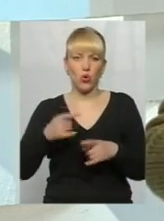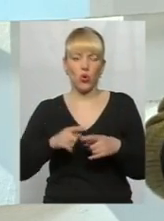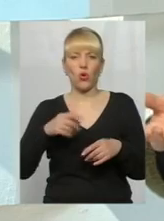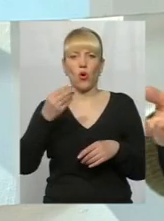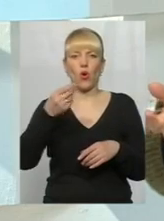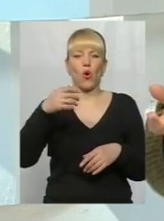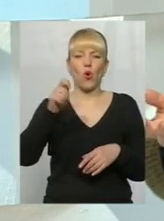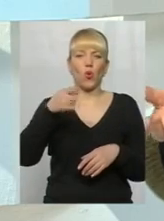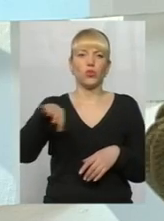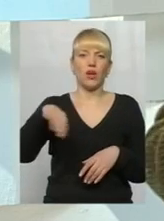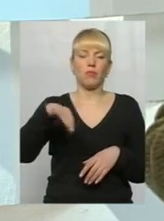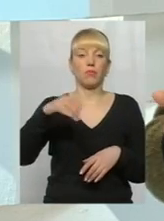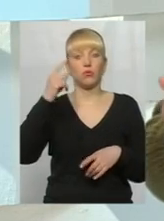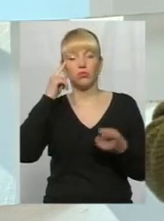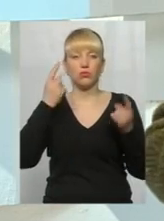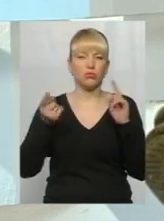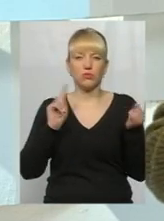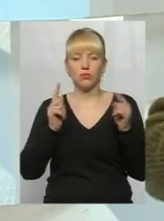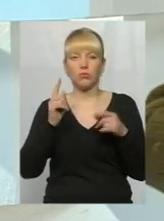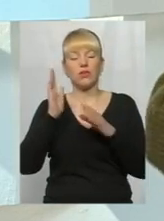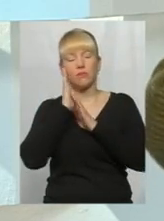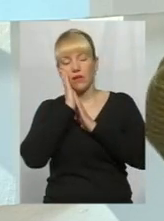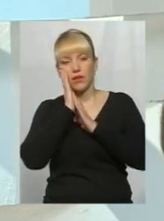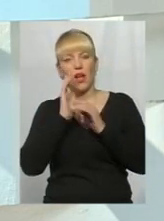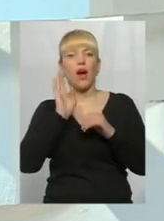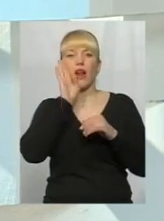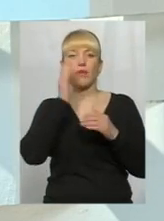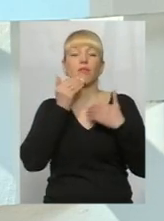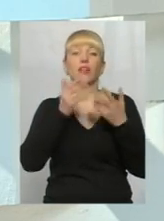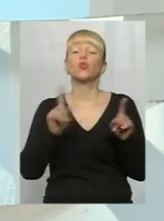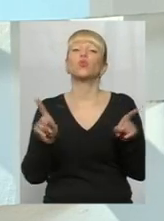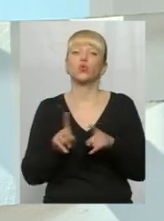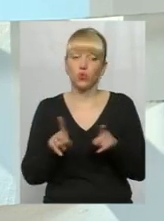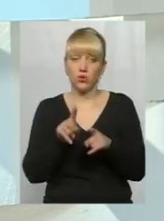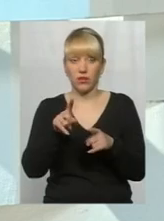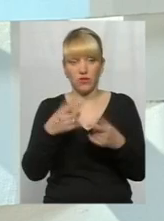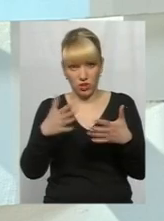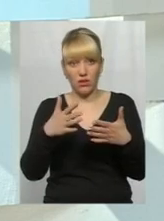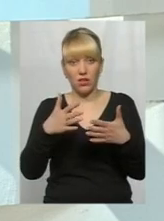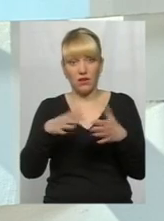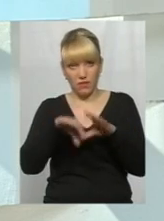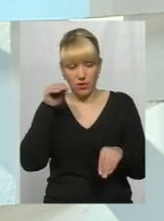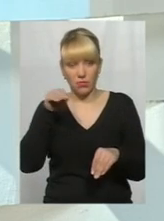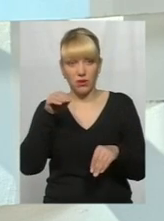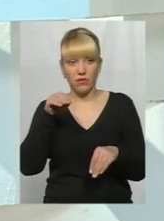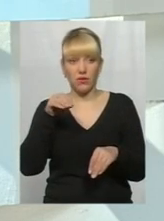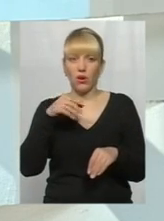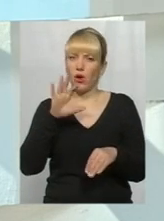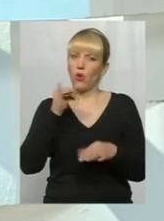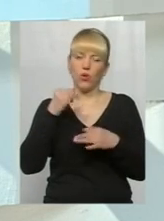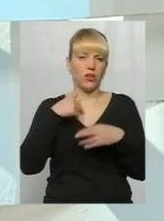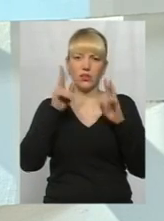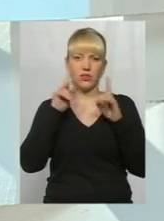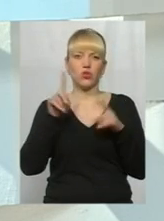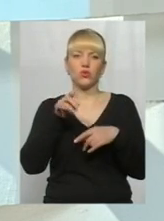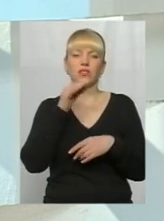брящить. Ну, він подумав, подумав, ніч приночував, вранці його питає, Святий Петро, ну, то що, ти визначився? А він каже, ой, я навіть не знаю,